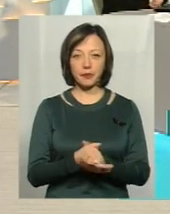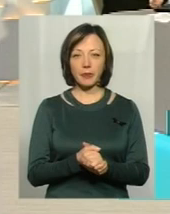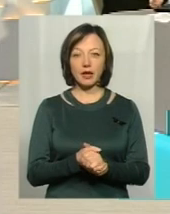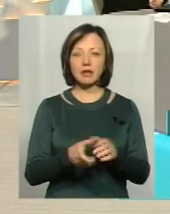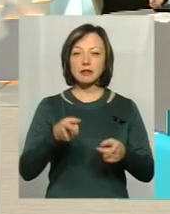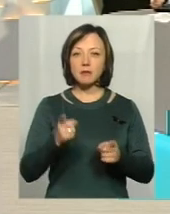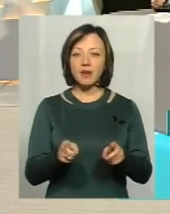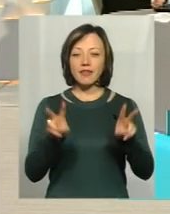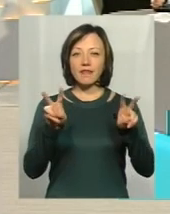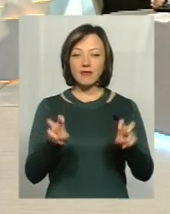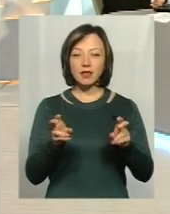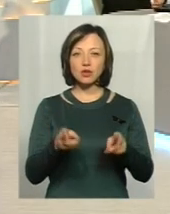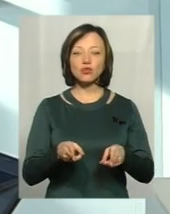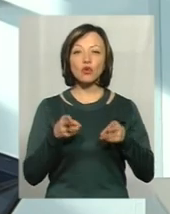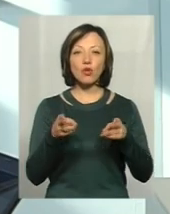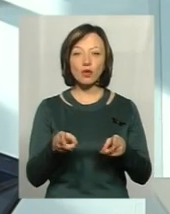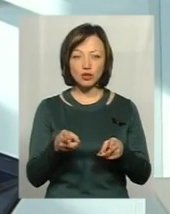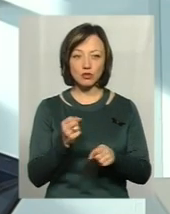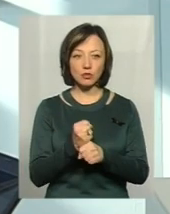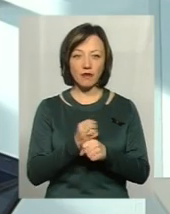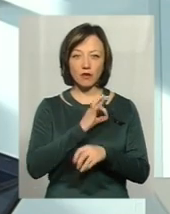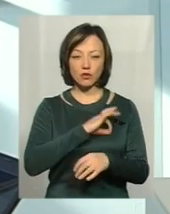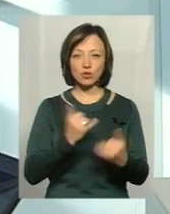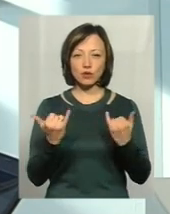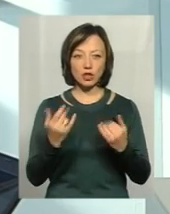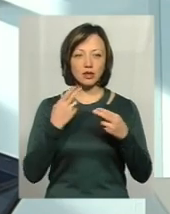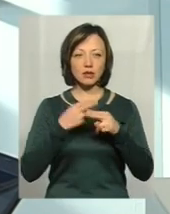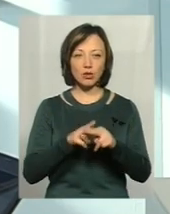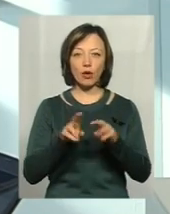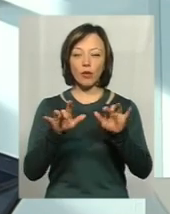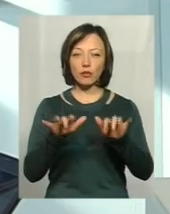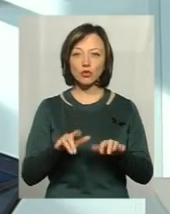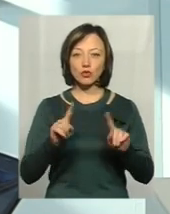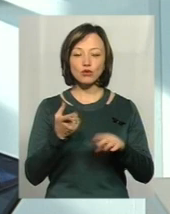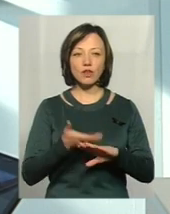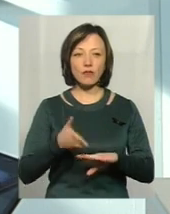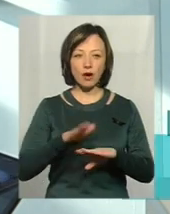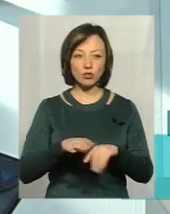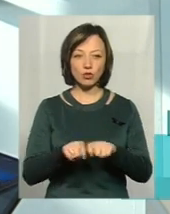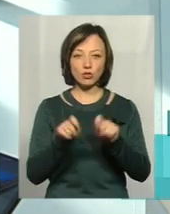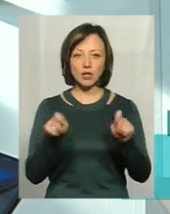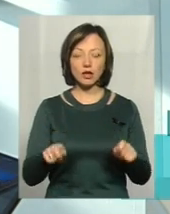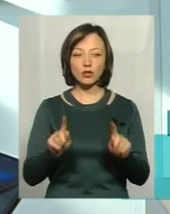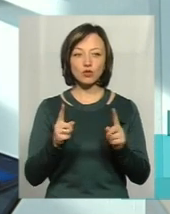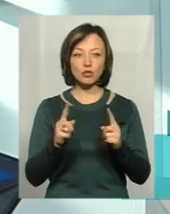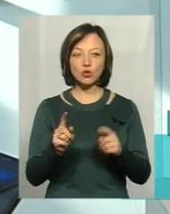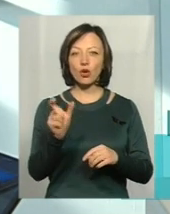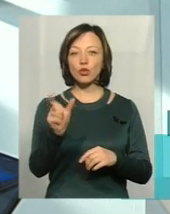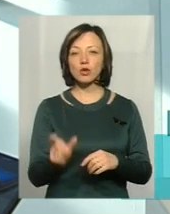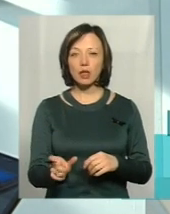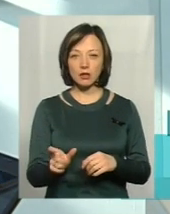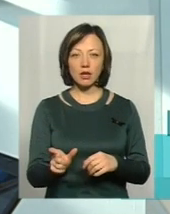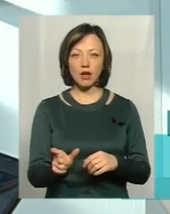злочин, який через те, що використовується сучасні технології, дуже важко розкрити. Тому що людина,